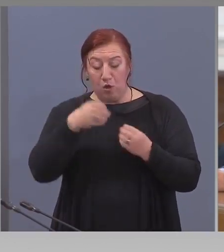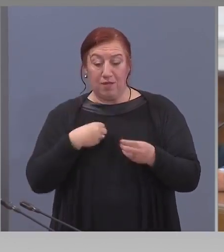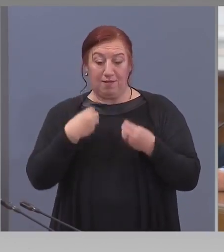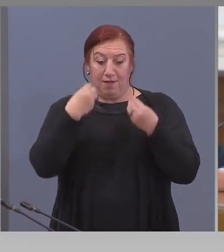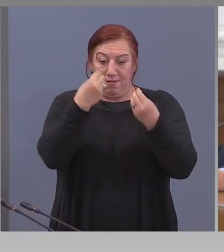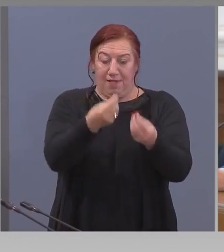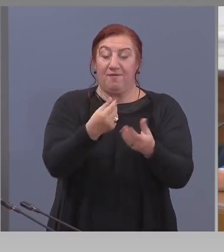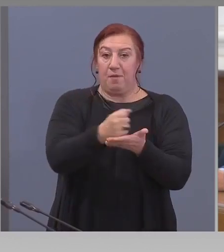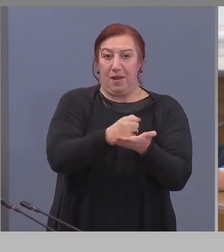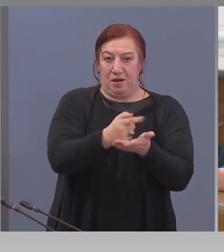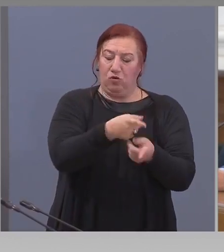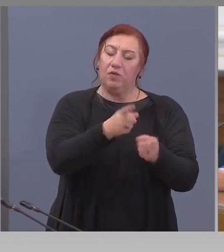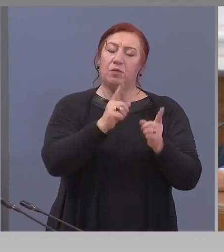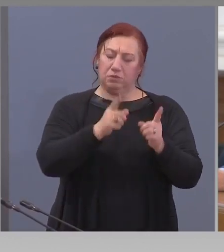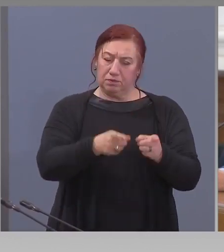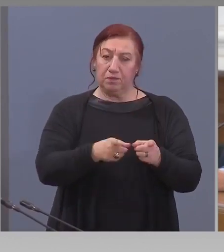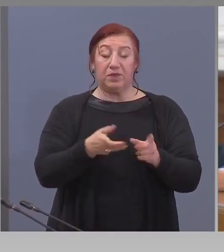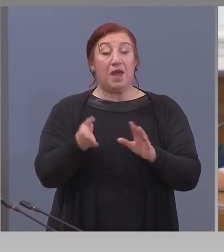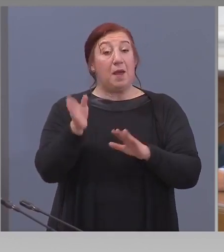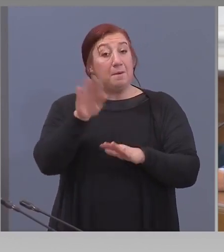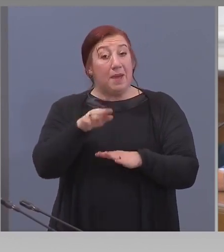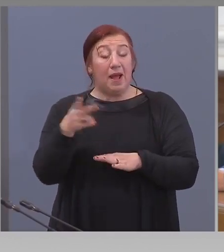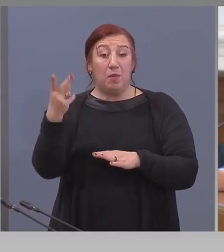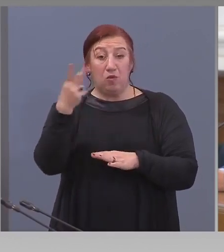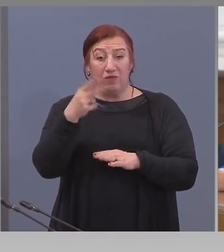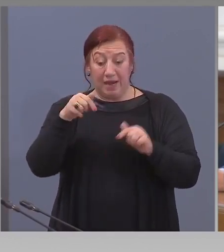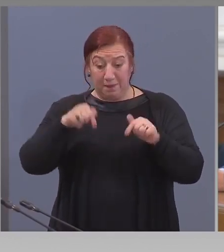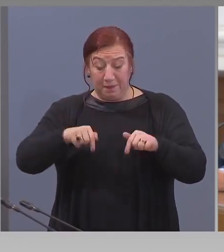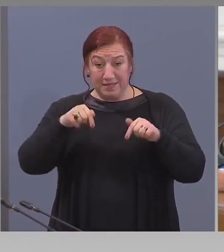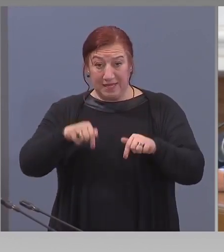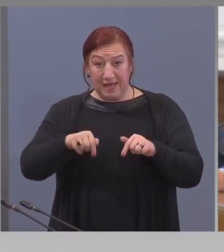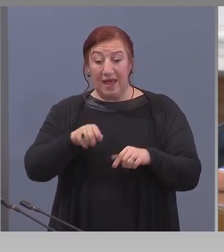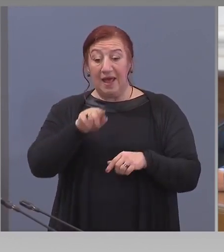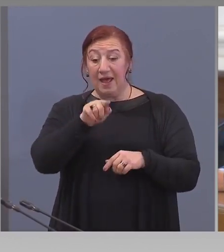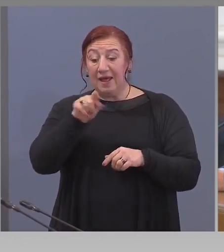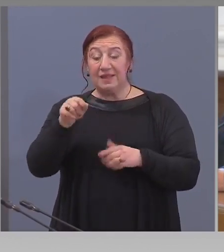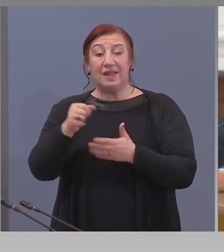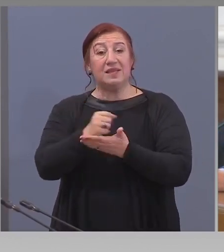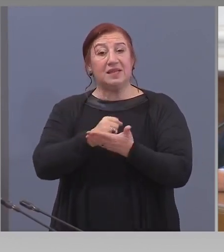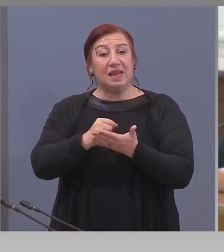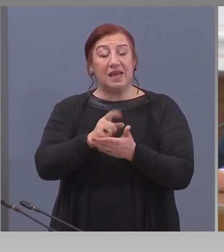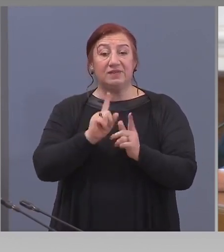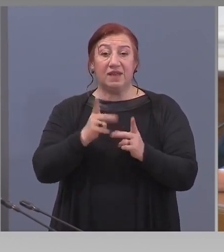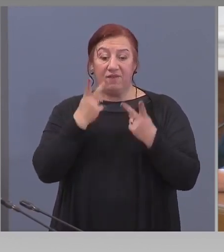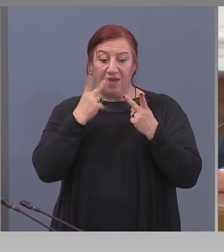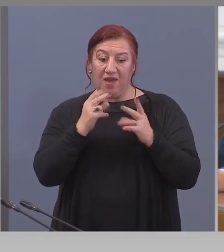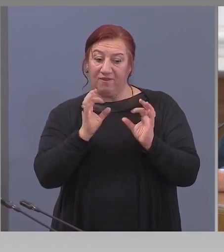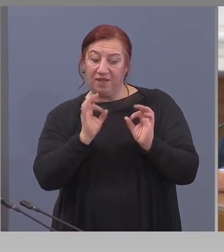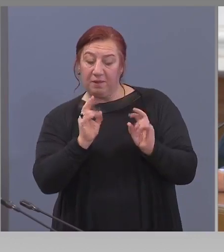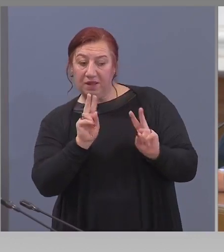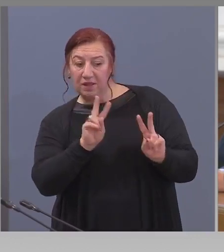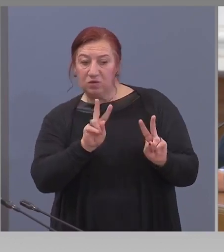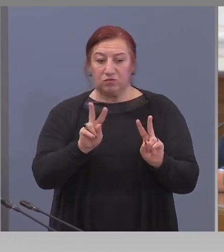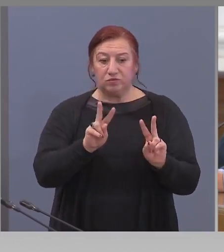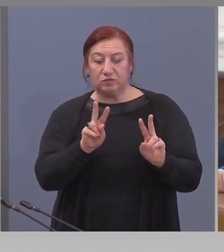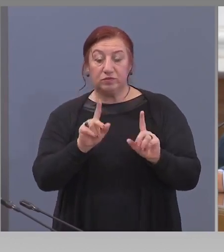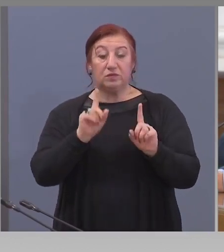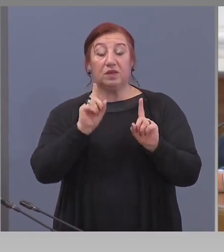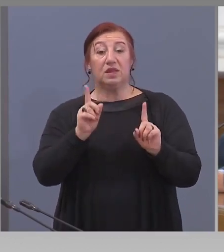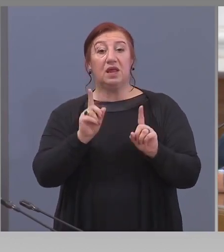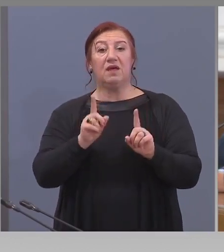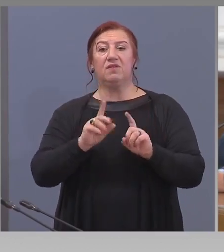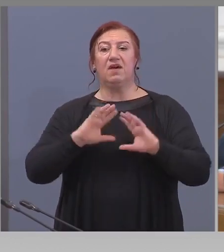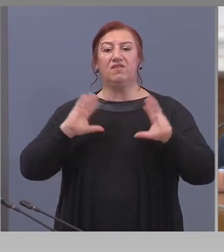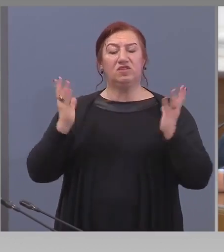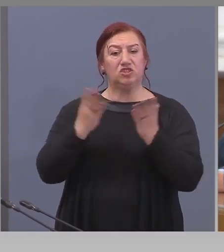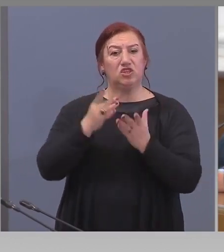медикаменти. Пак казвам, на този етап, тези лекарства трябва да се мисли много внимателно. Това широката публика трябва да наясна, че това